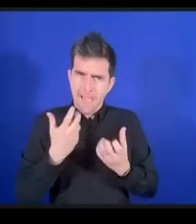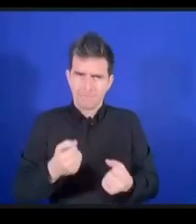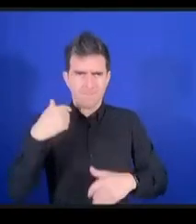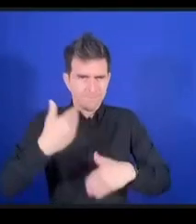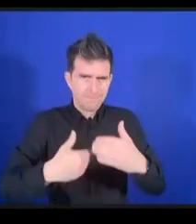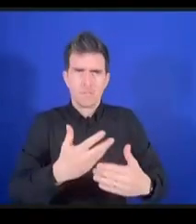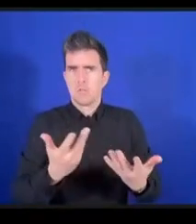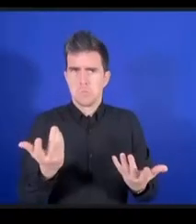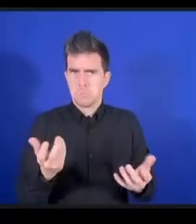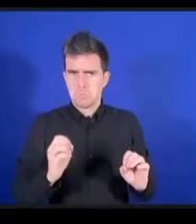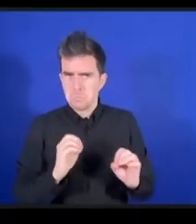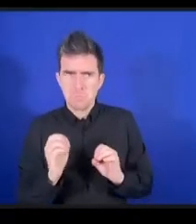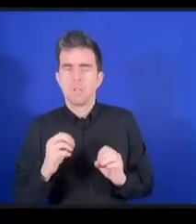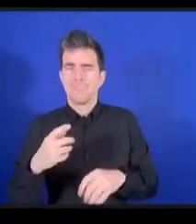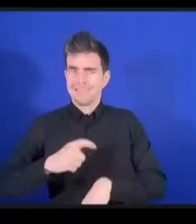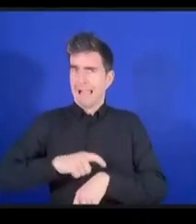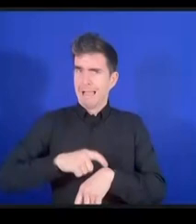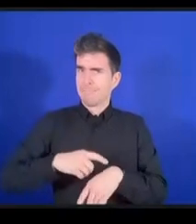pratique